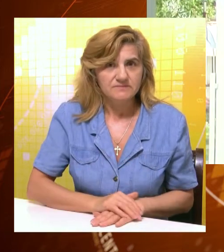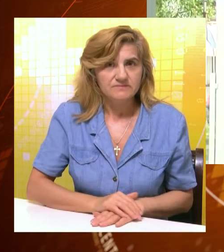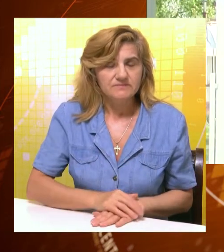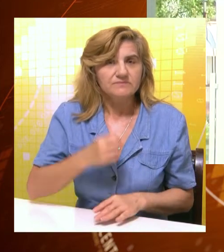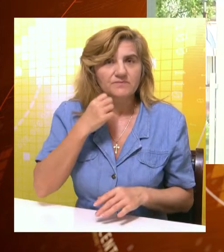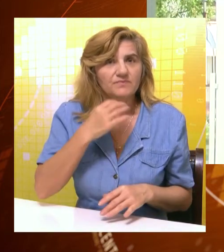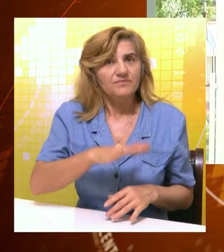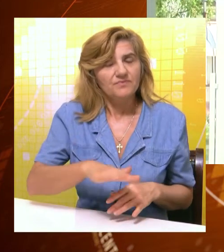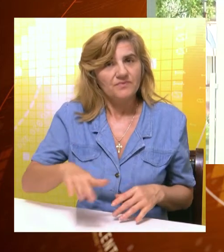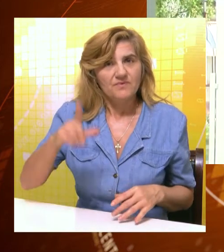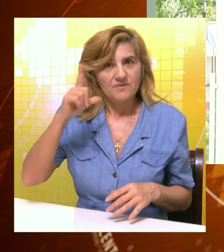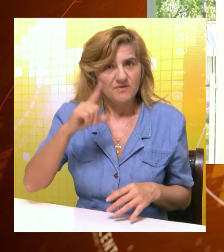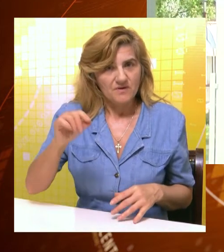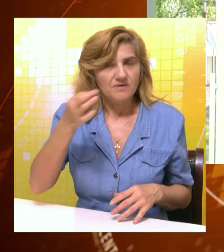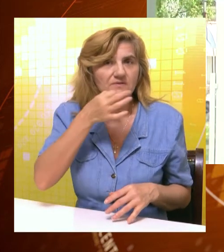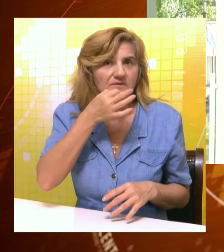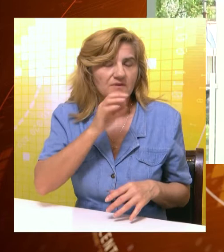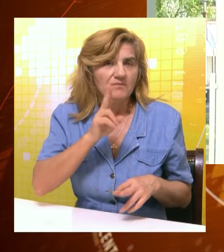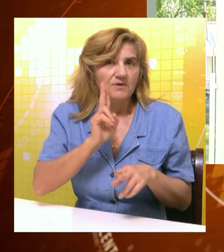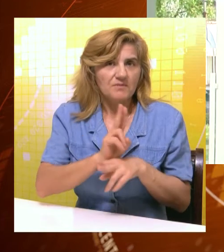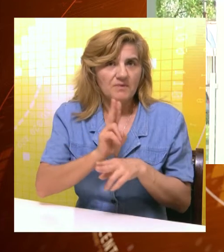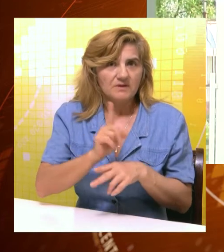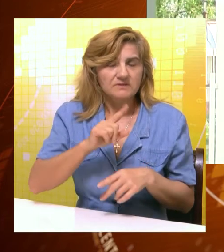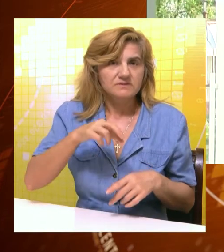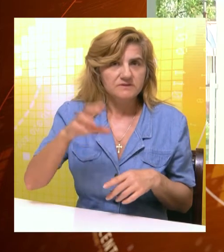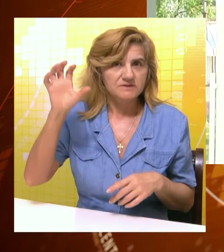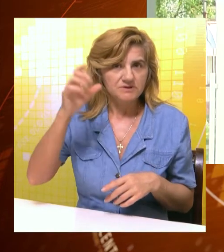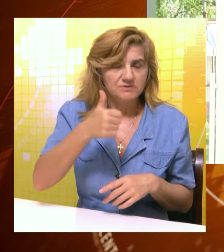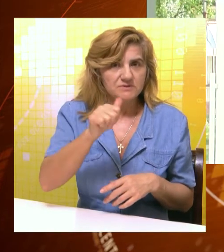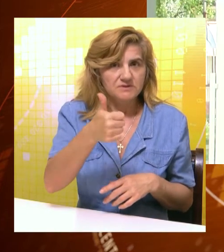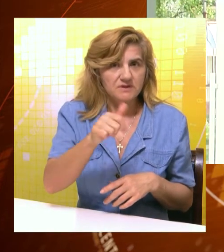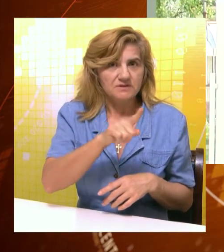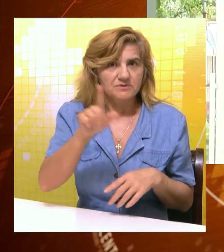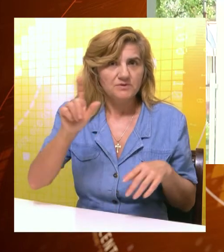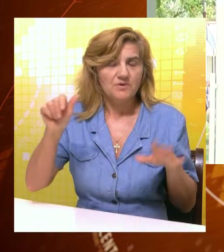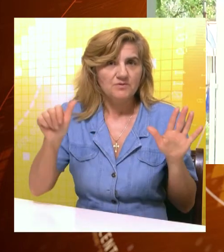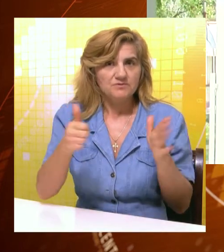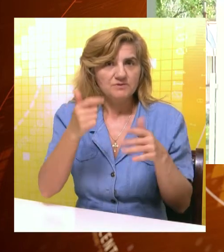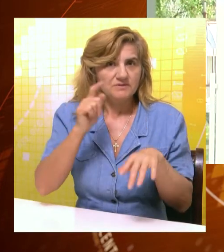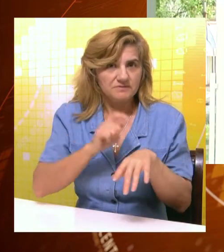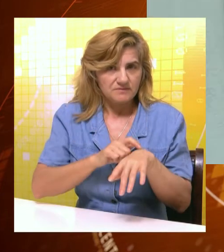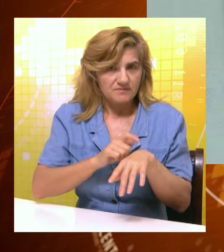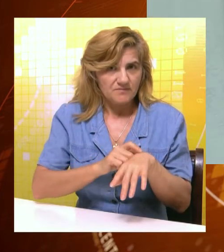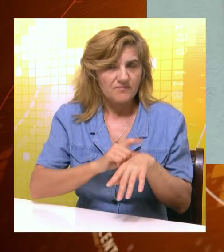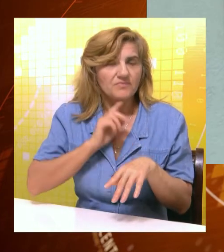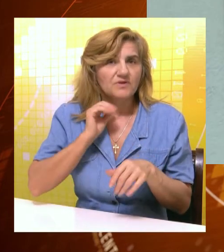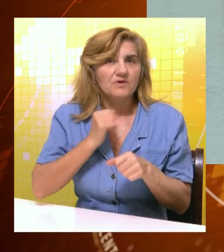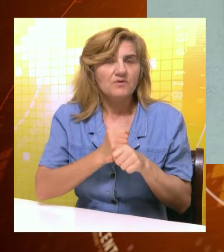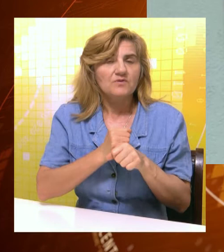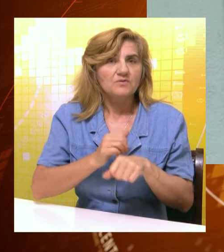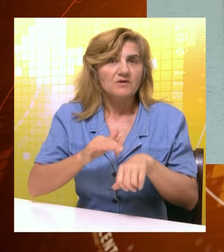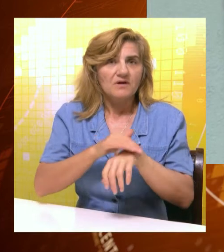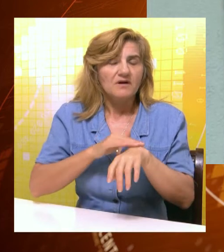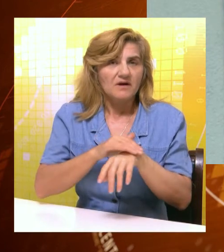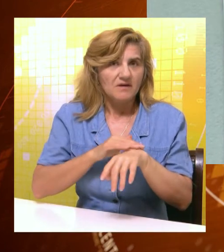odmor sa malom decom najvažnije je izbjegavati izlaganje kože suncu od 11 do 16 časova i koristiti faktor 50